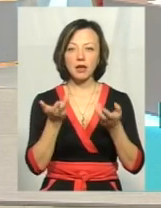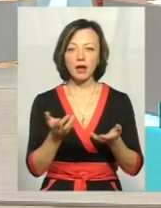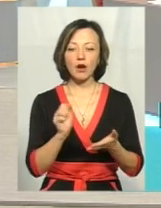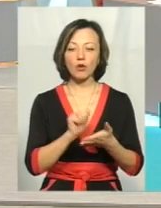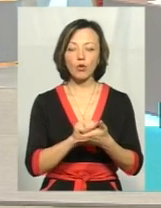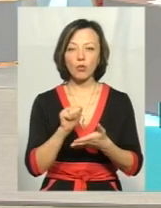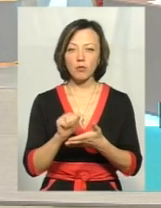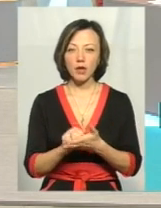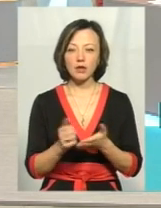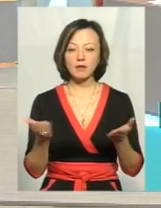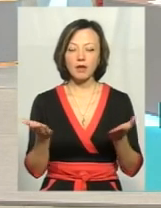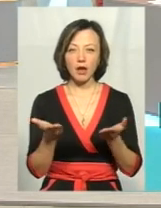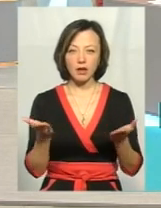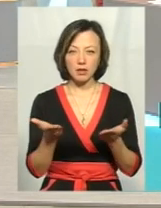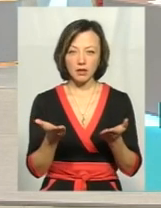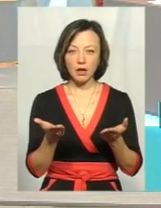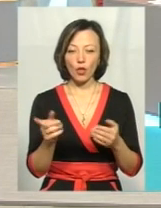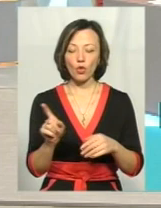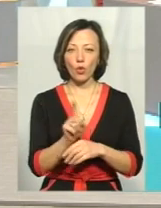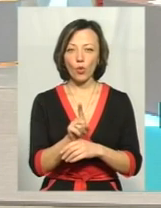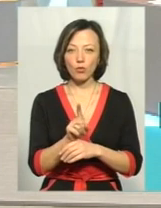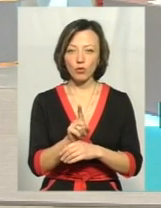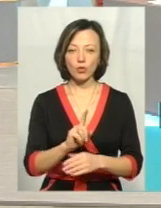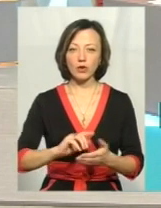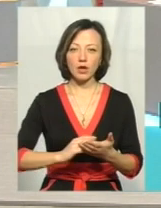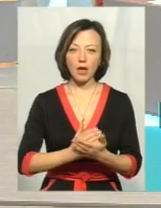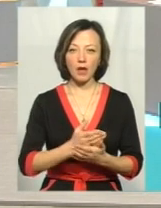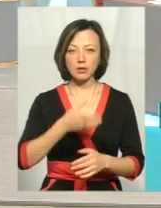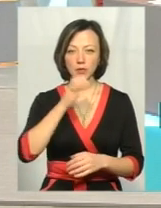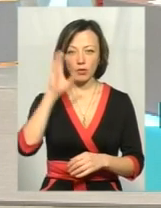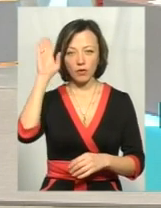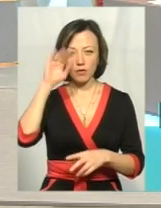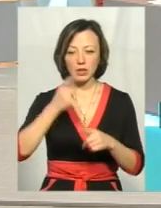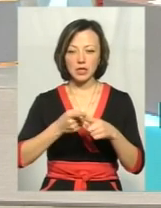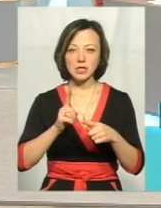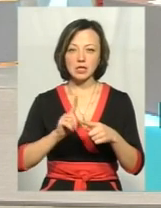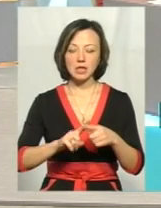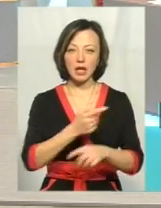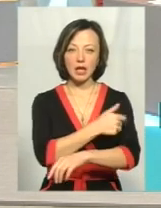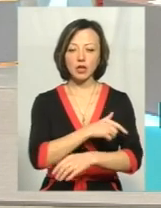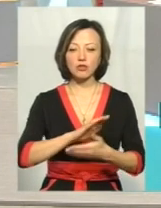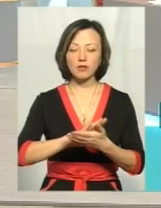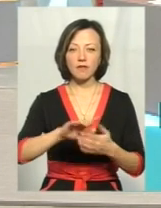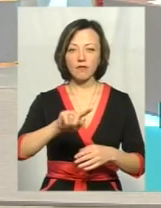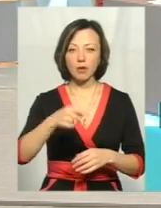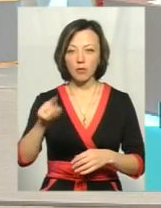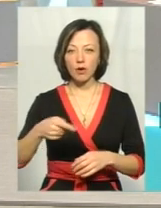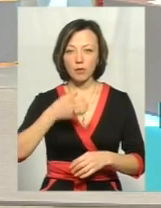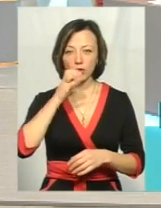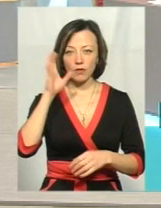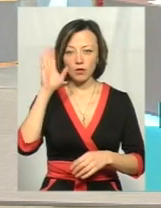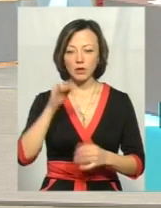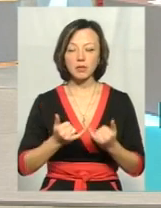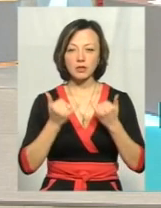які нормують якість питної води. Це, перш за все, гінічні вимоги до води питної, призначені для